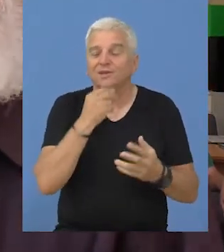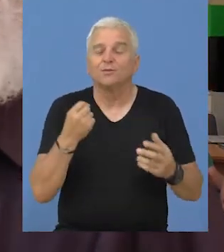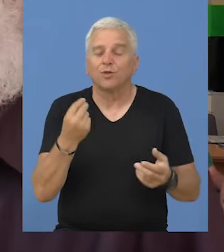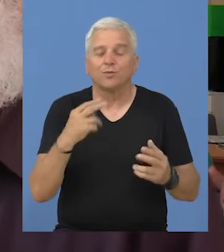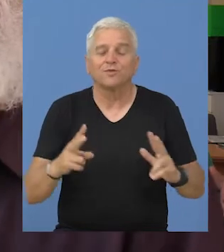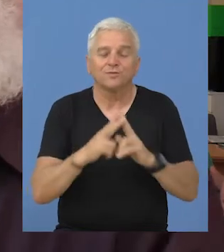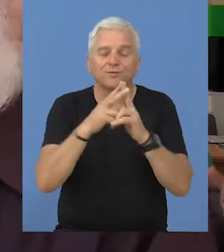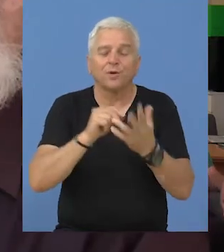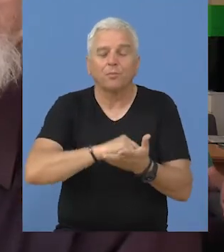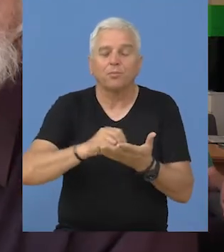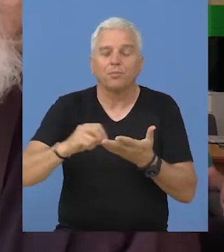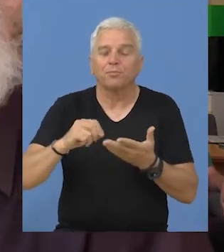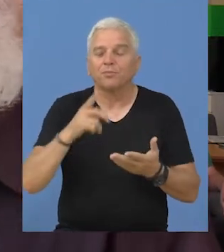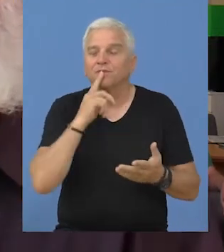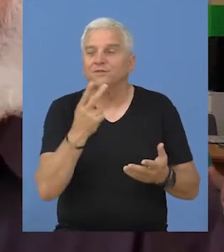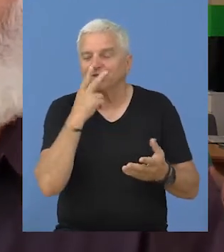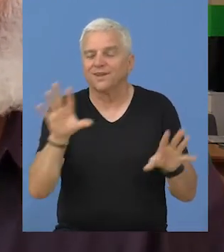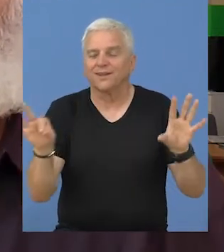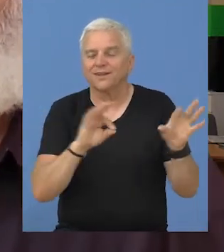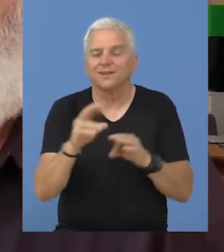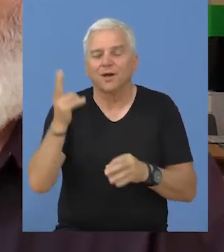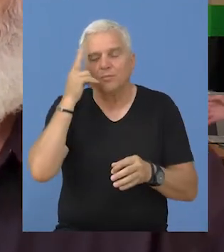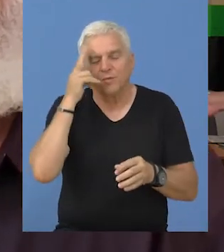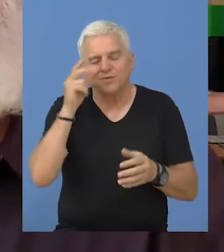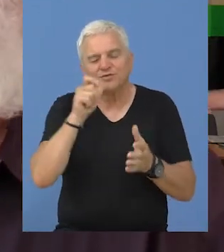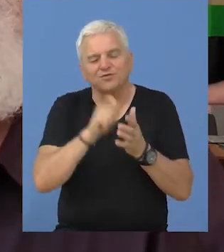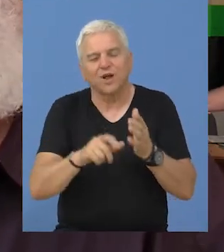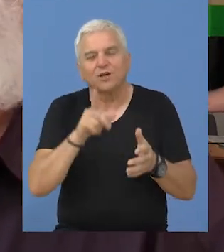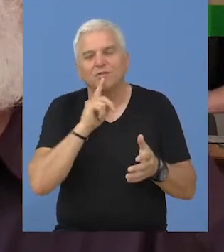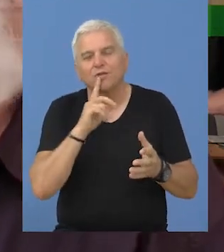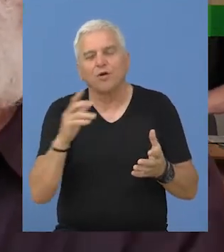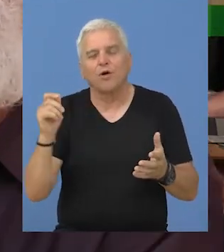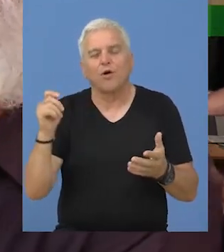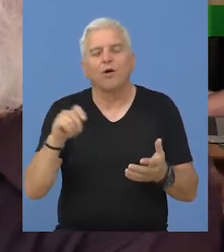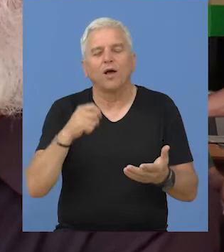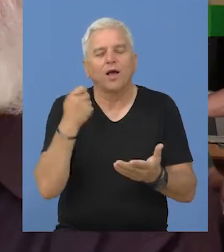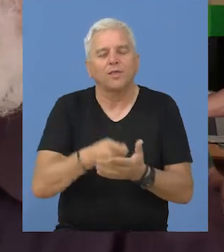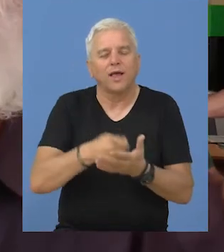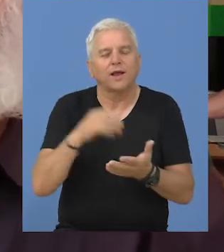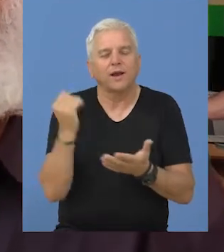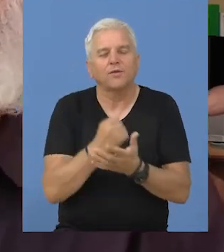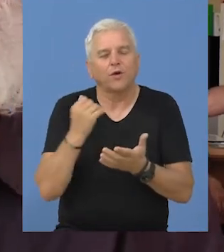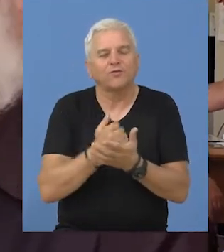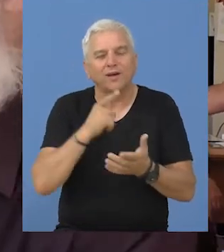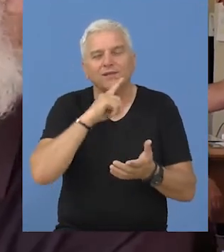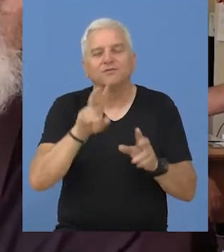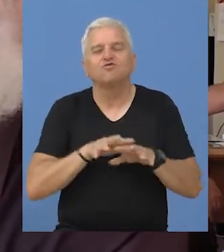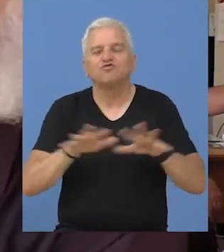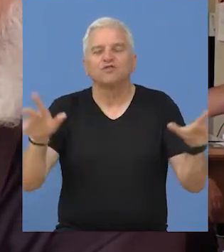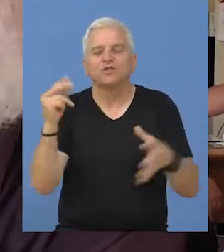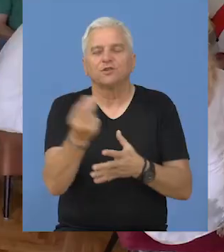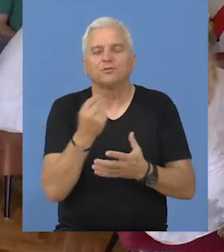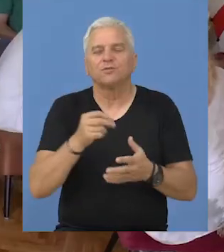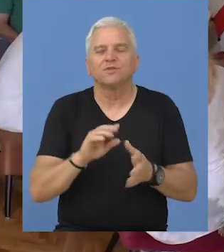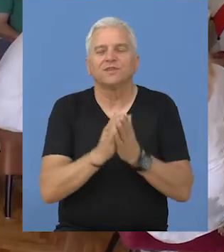eto, lepo se družimo, pišemo, imamo znamenite članove koji osvajaju znamenite nagrade širom